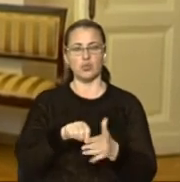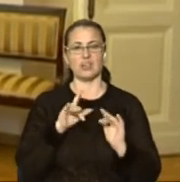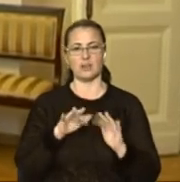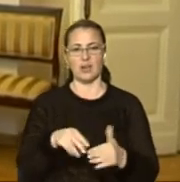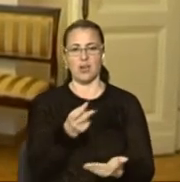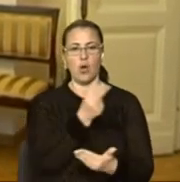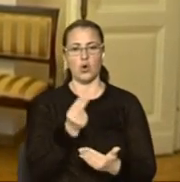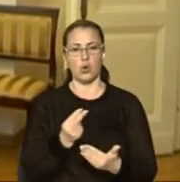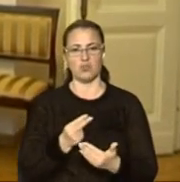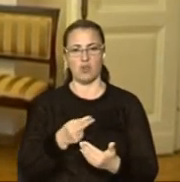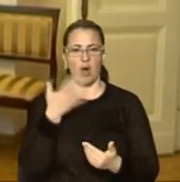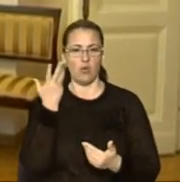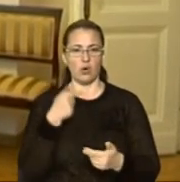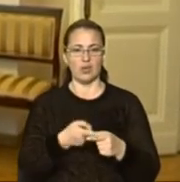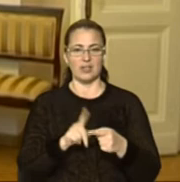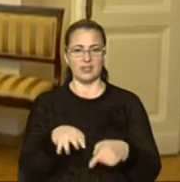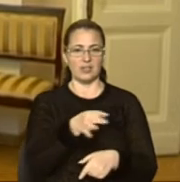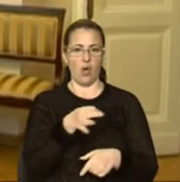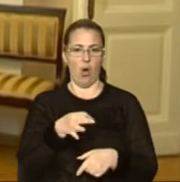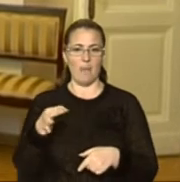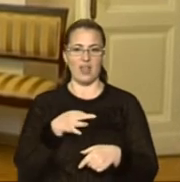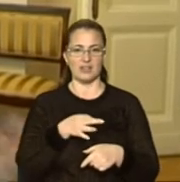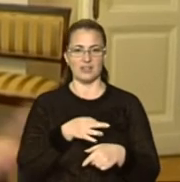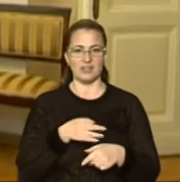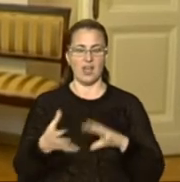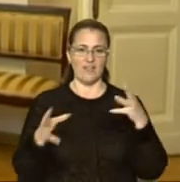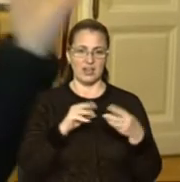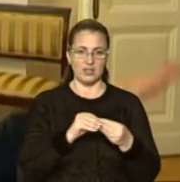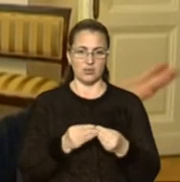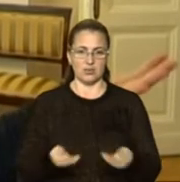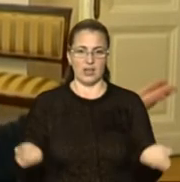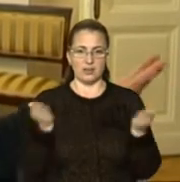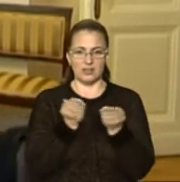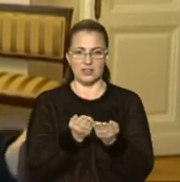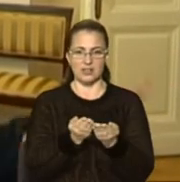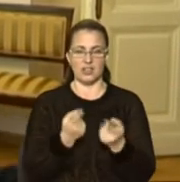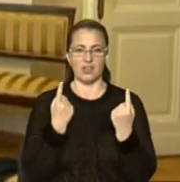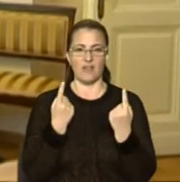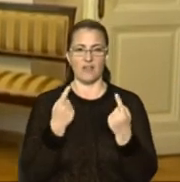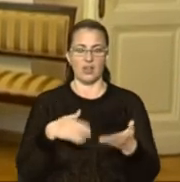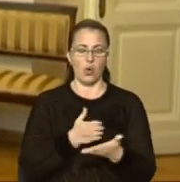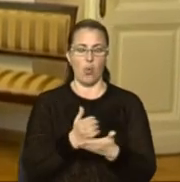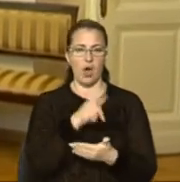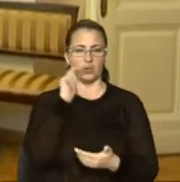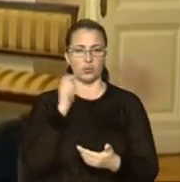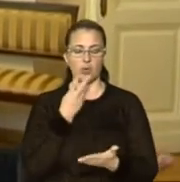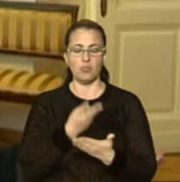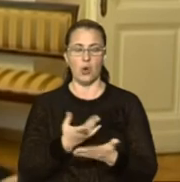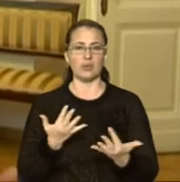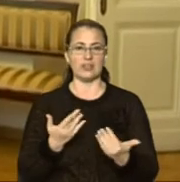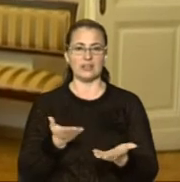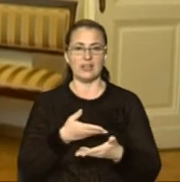розмалювати в кольори цій області, і потім в результаті скласти одну велику карту України і показати, наскільки ми